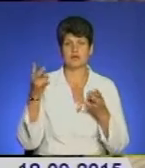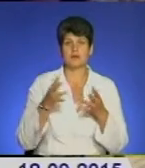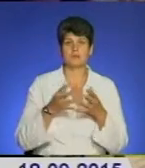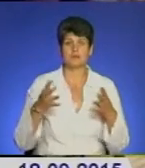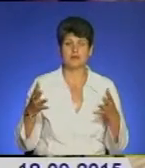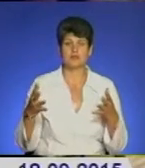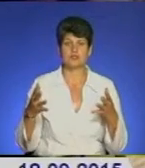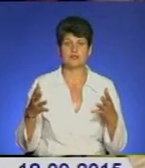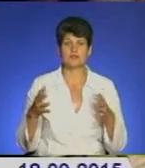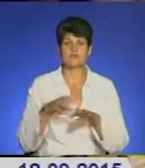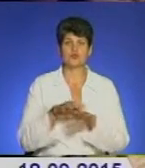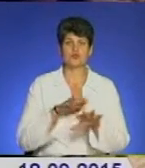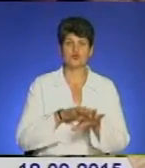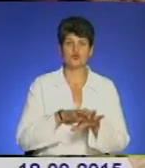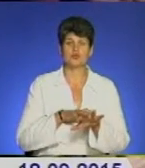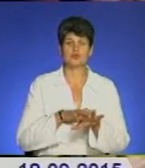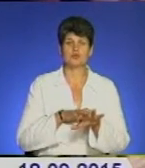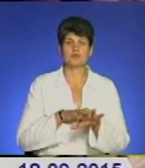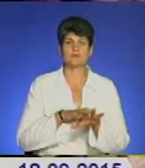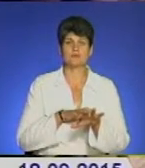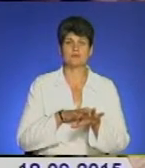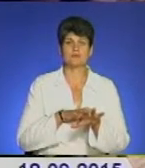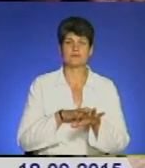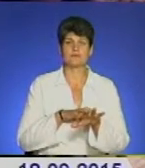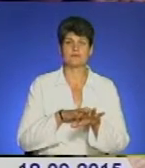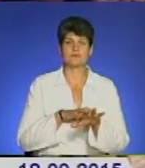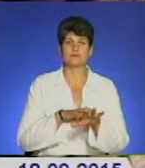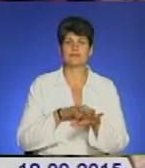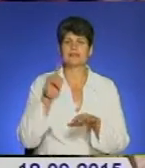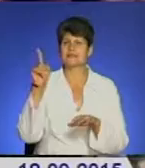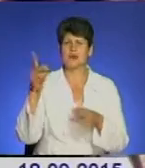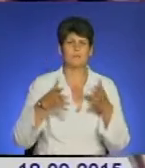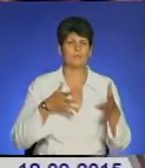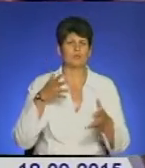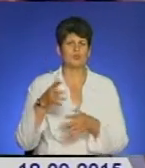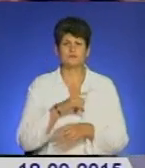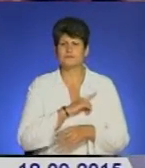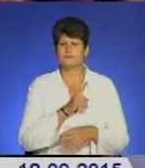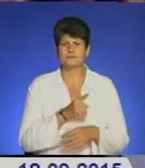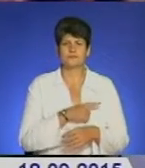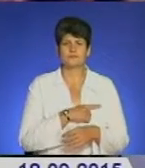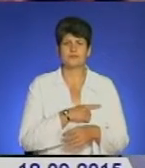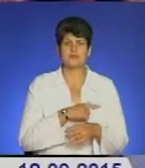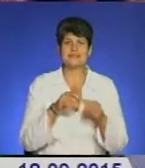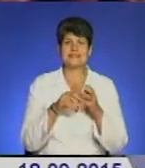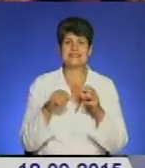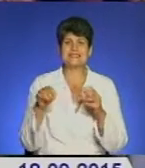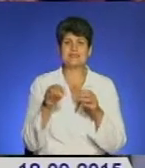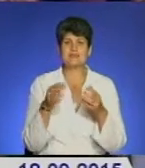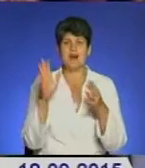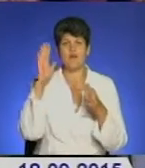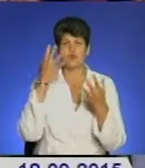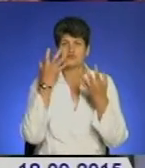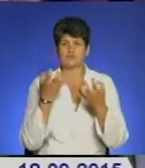чоботи, щоб там було дуже середньо. земля, воду не